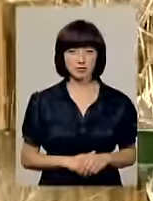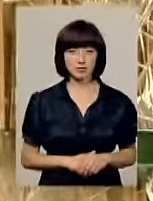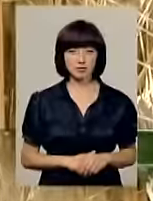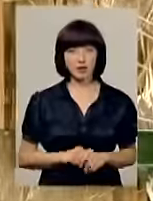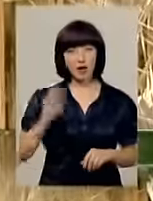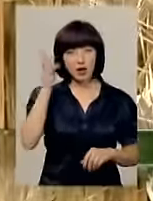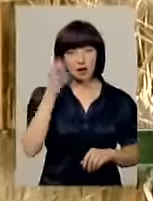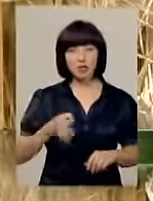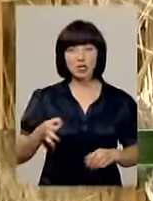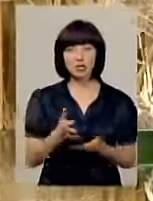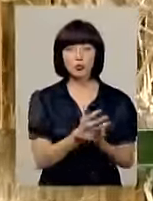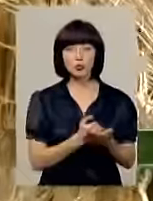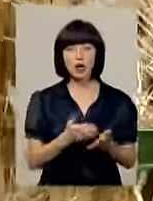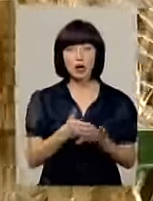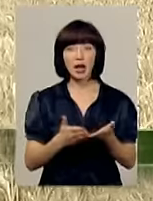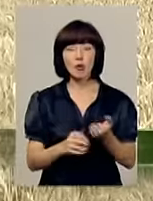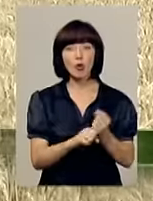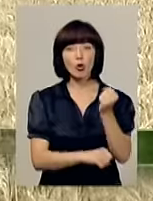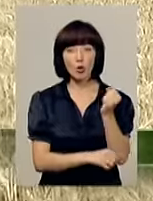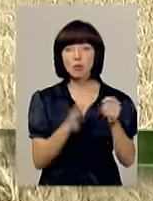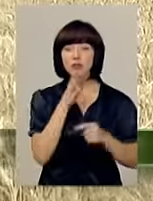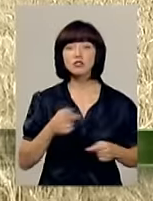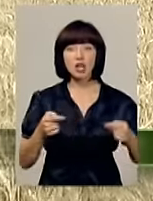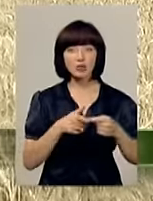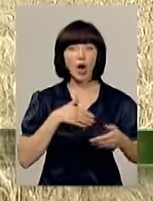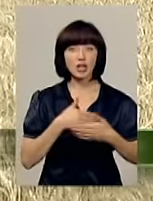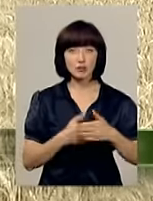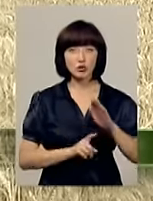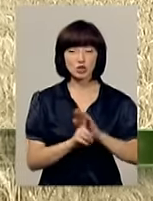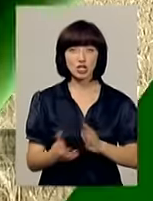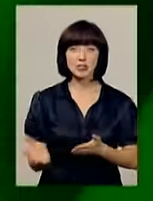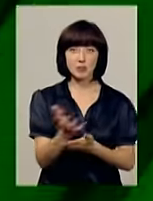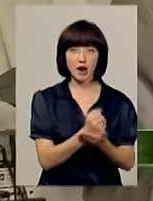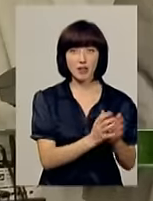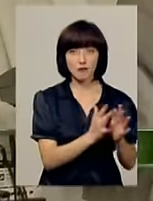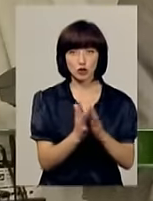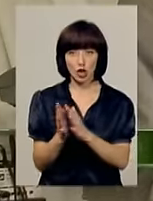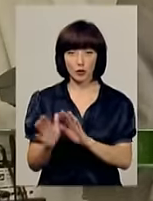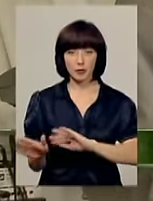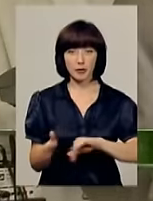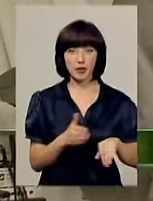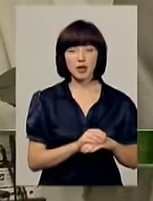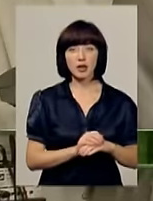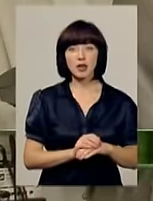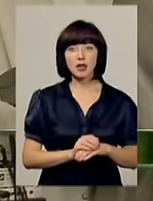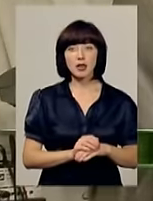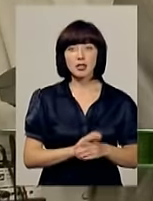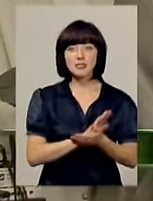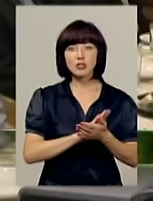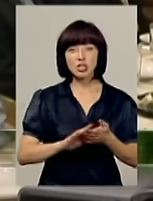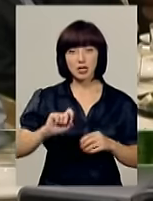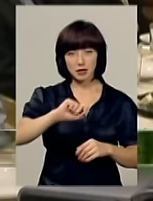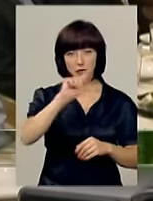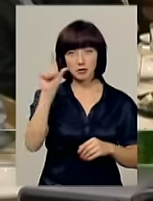Хмельниччина жнивує. Хлібороби краю вчасно та активно розпочали збирання врожаю. Священий місяць. Мусульманська